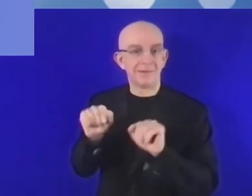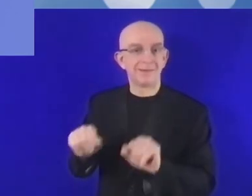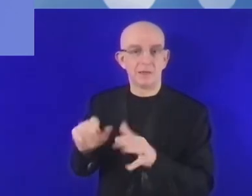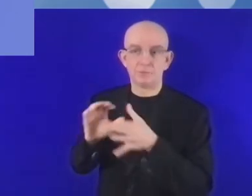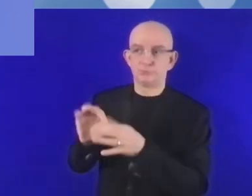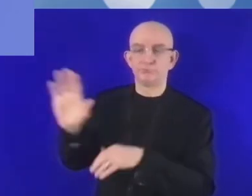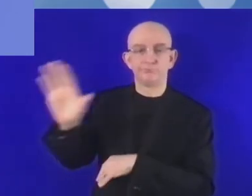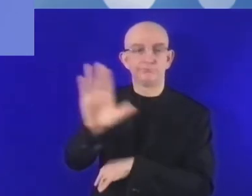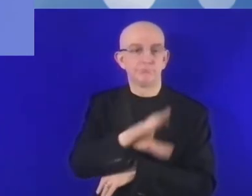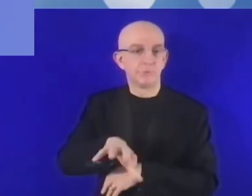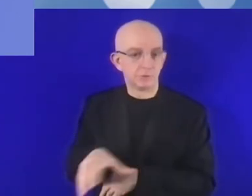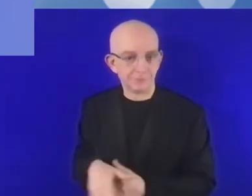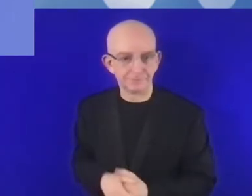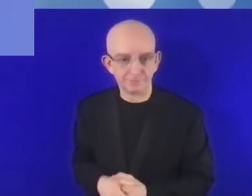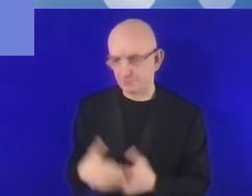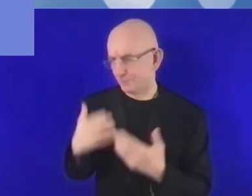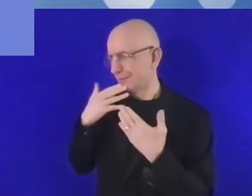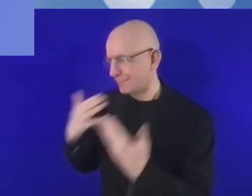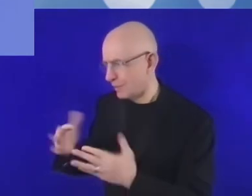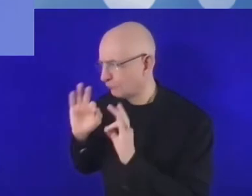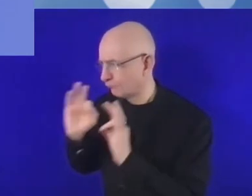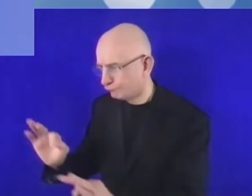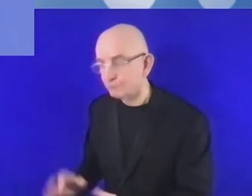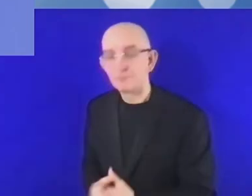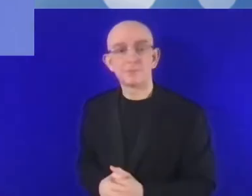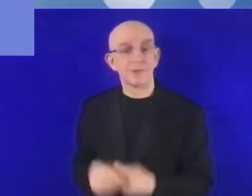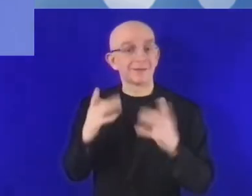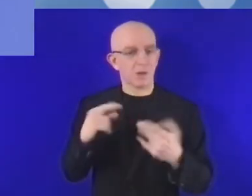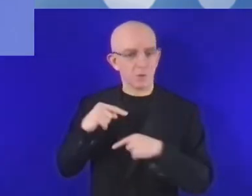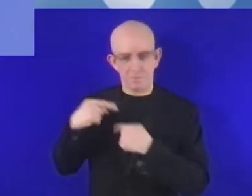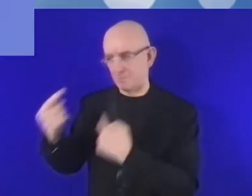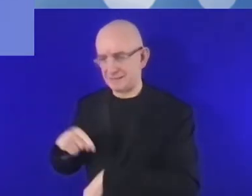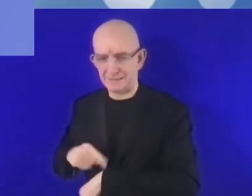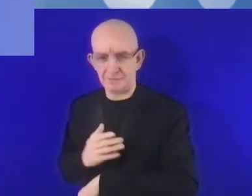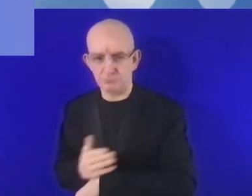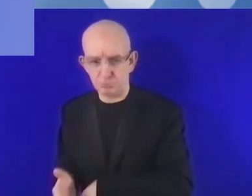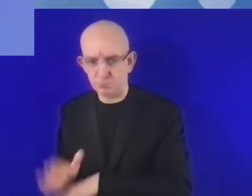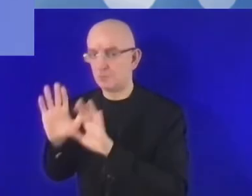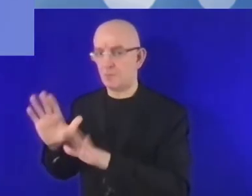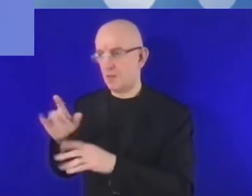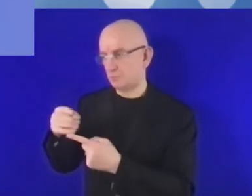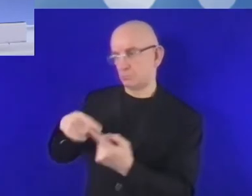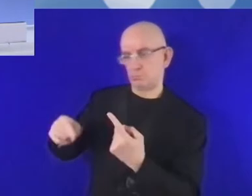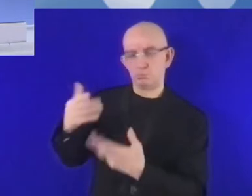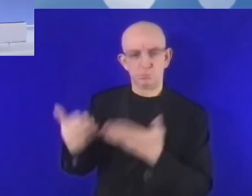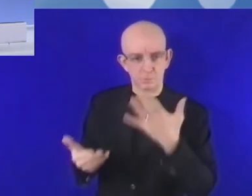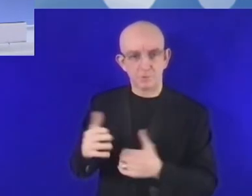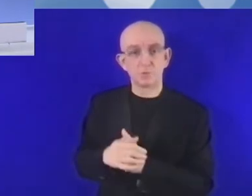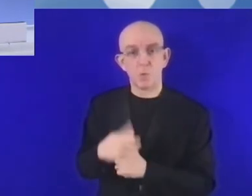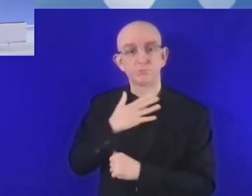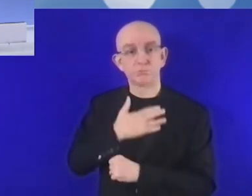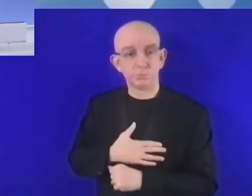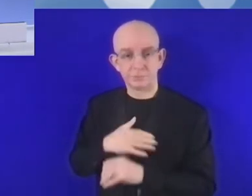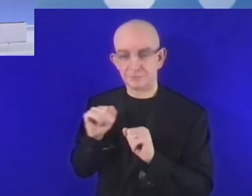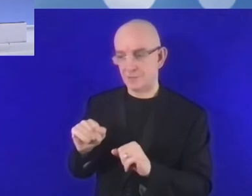Bardzo dziękuję. Wrócimy być może jeszcze do kwestii inwestycji na późniejszym etapie,